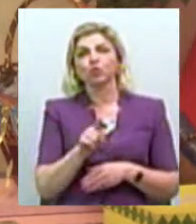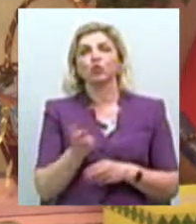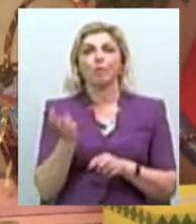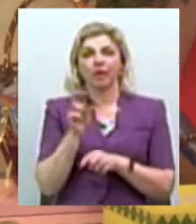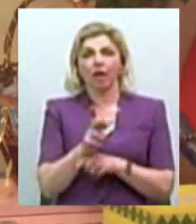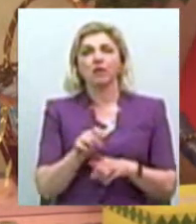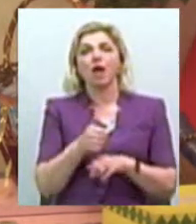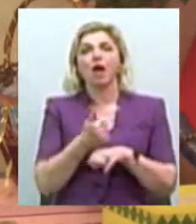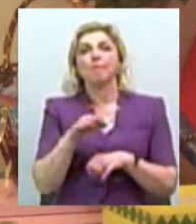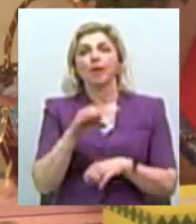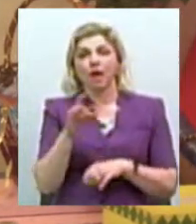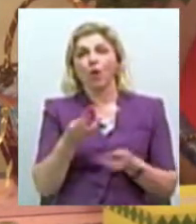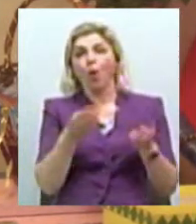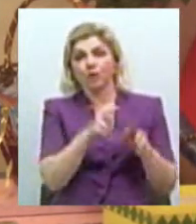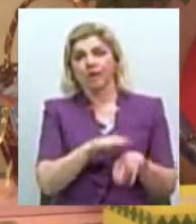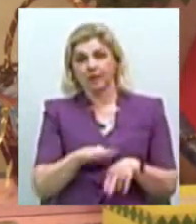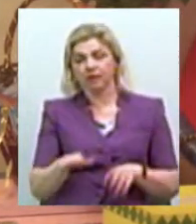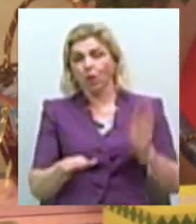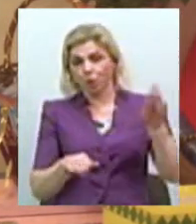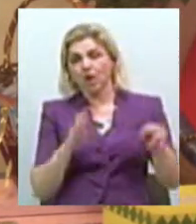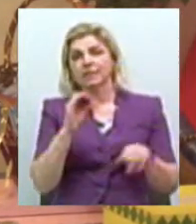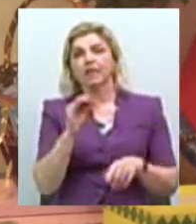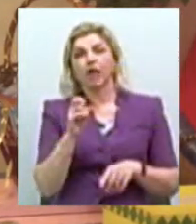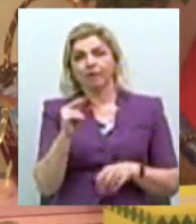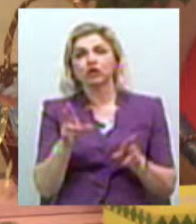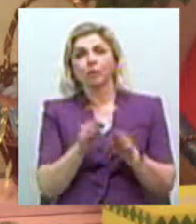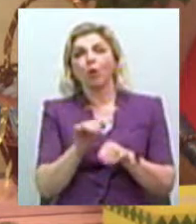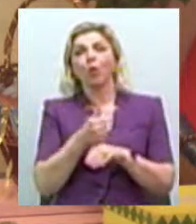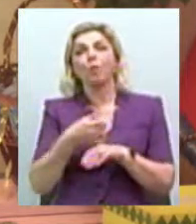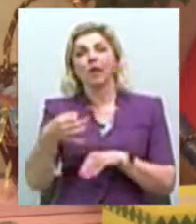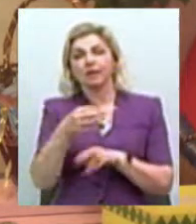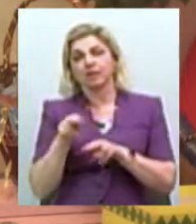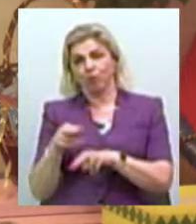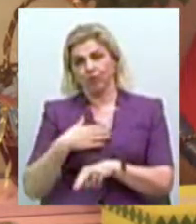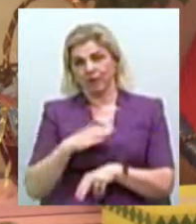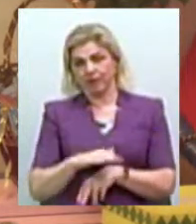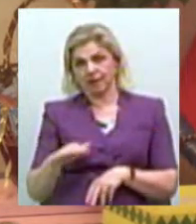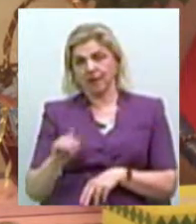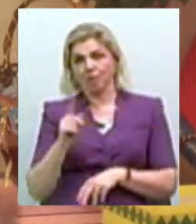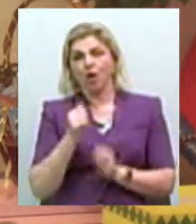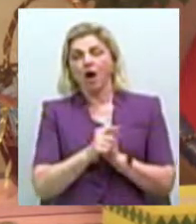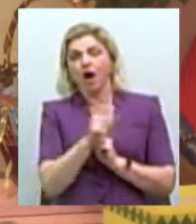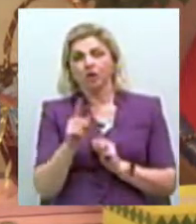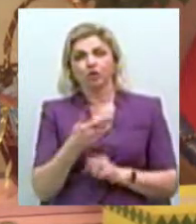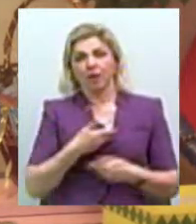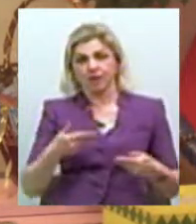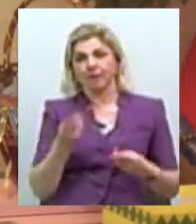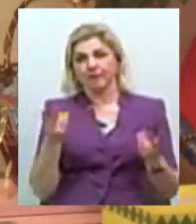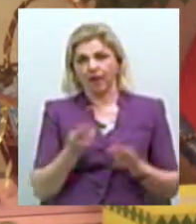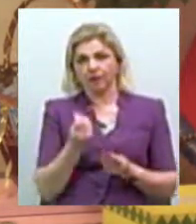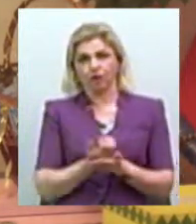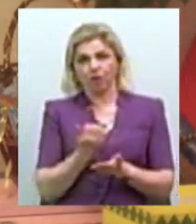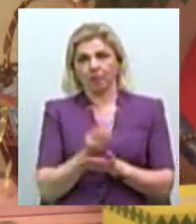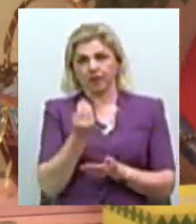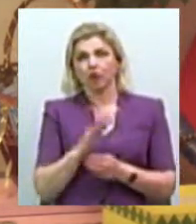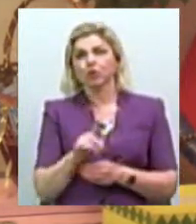під цю мерію, залишимо їм дітей, і нехай Сінкевич разом із губернаторами нянчить наших дітей. Бо кожному з нас треба заробляти копійку, щоб